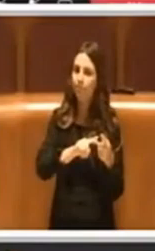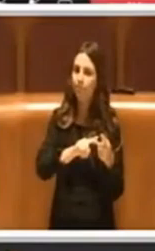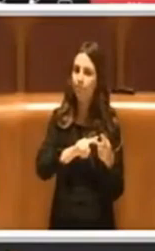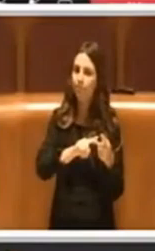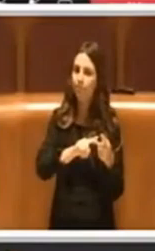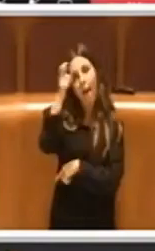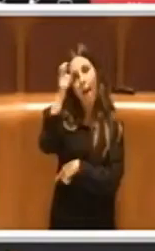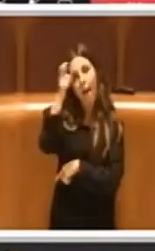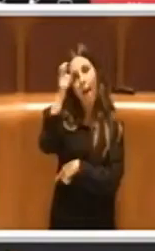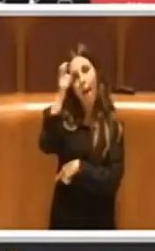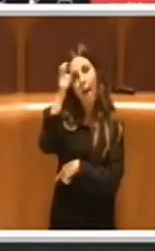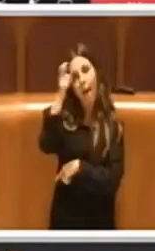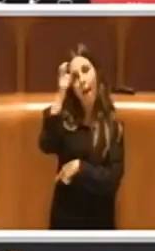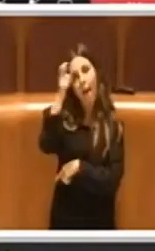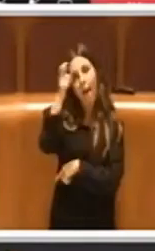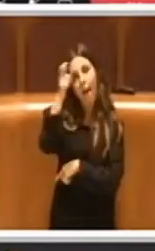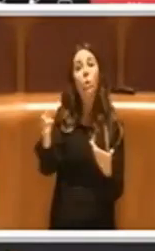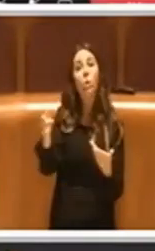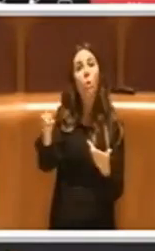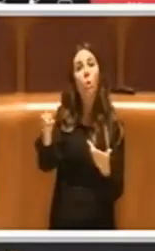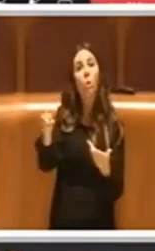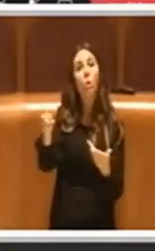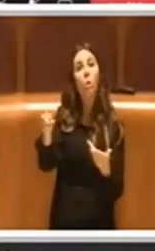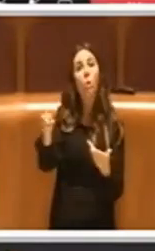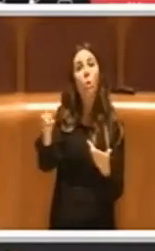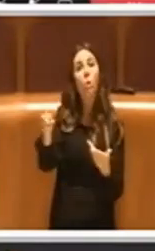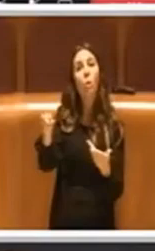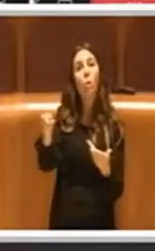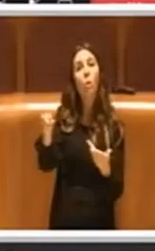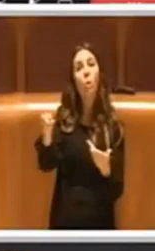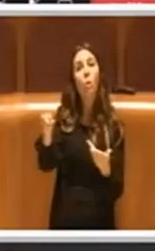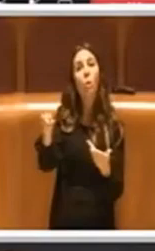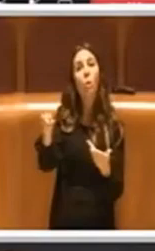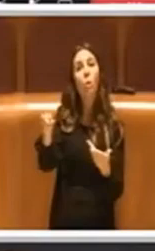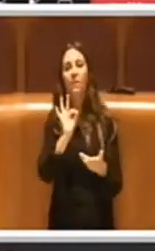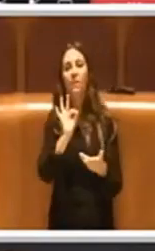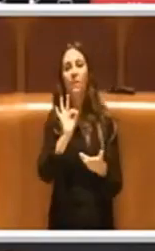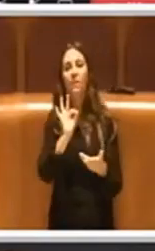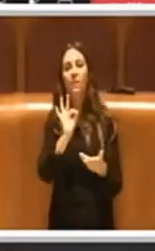la preferenza per uno dei due progetti. Grazie.